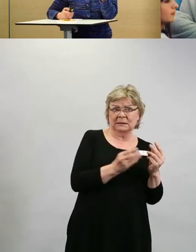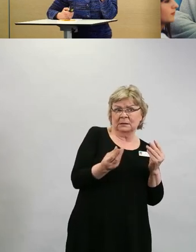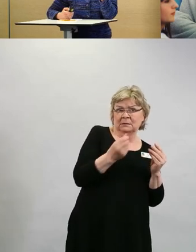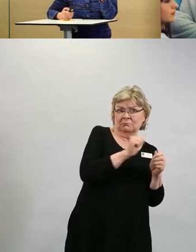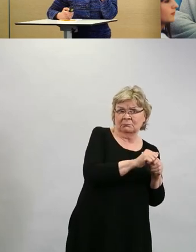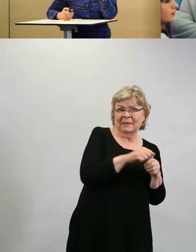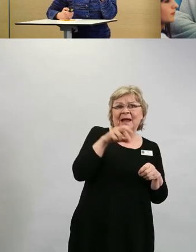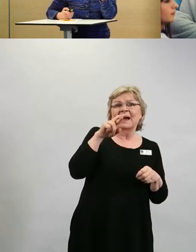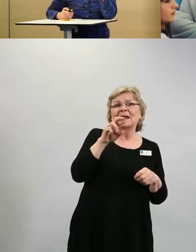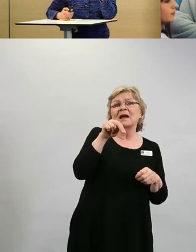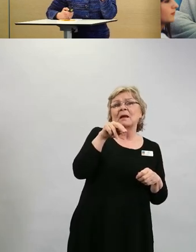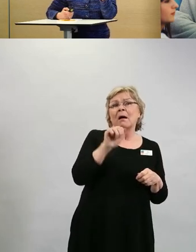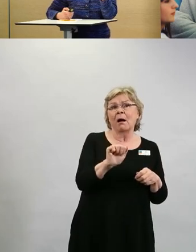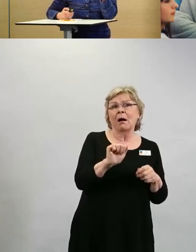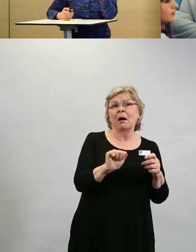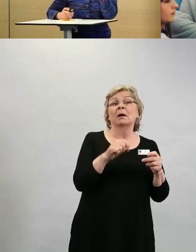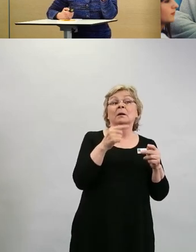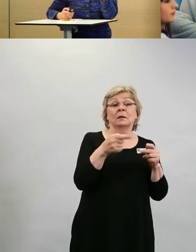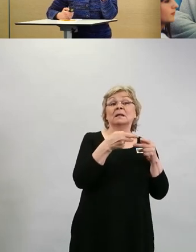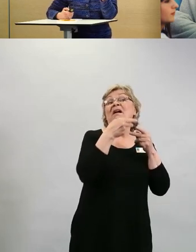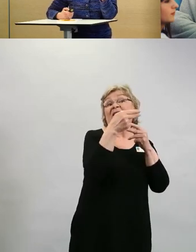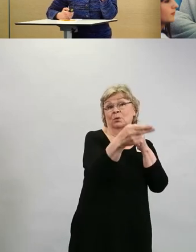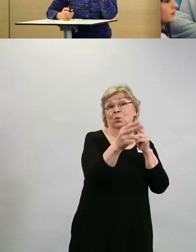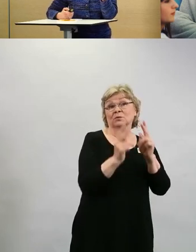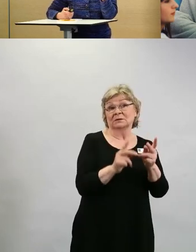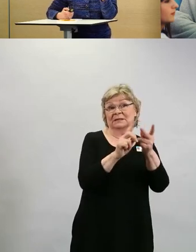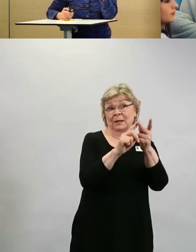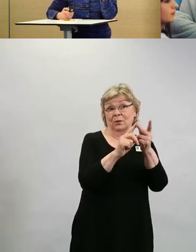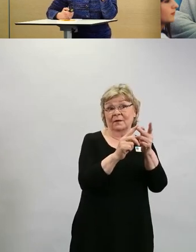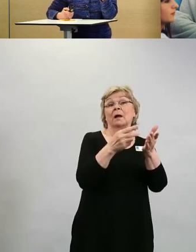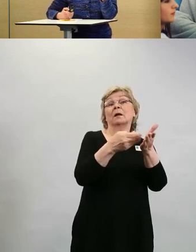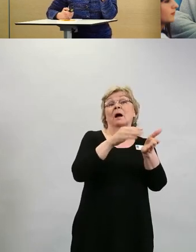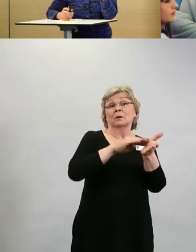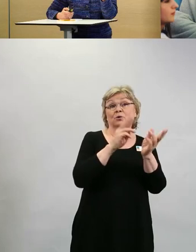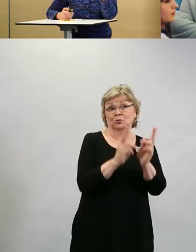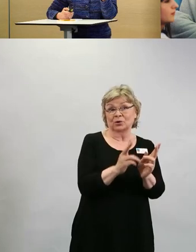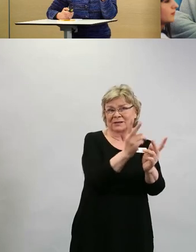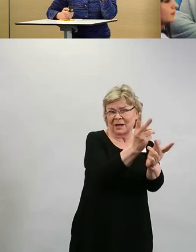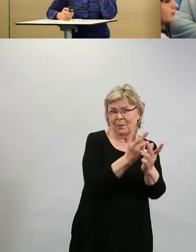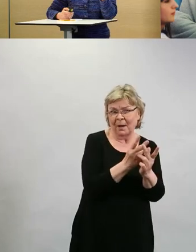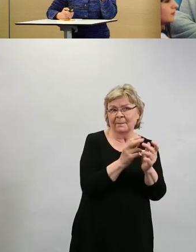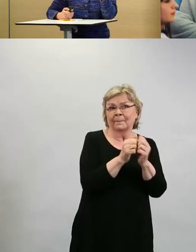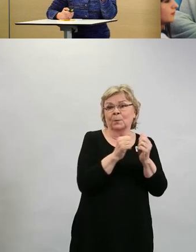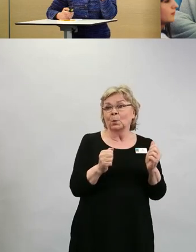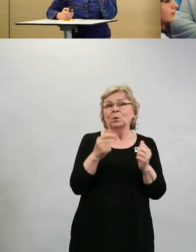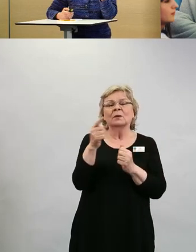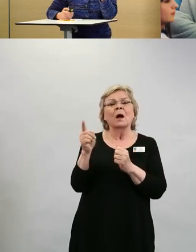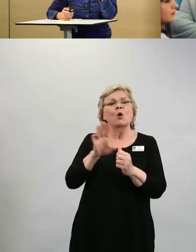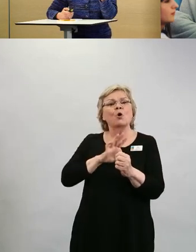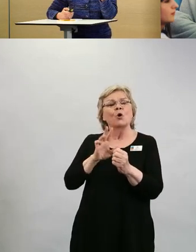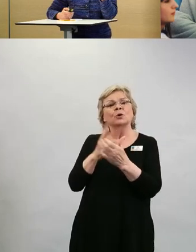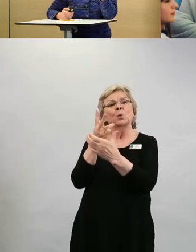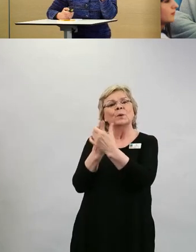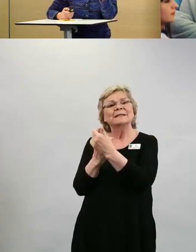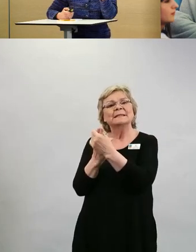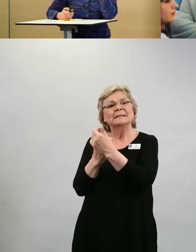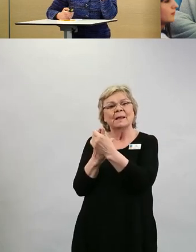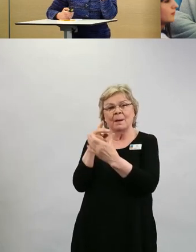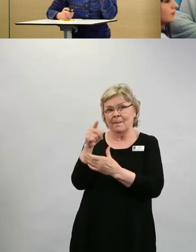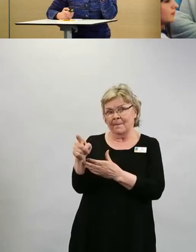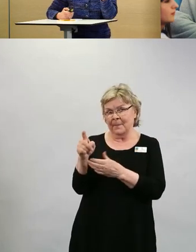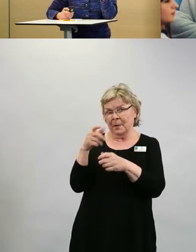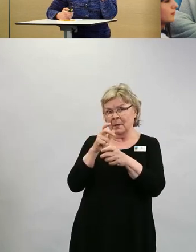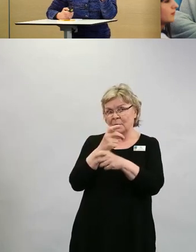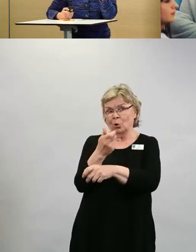RNA-rokotetta, niin sitten jatketaan RNA-rokotteella, mutta nämä yhdistelmärokotteet ovat myöskin tulevaisuuden